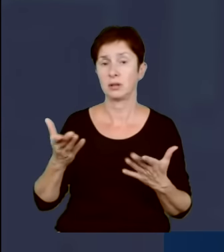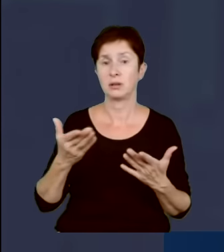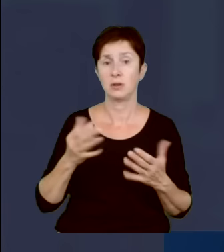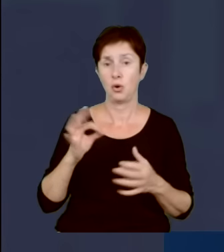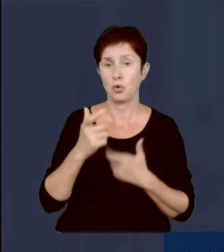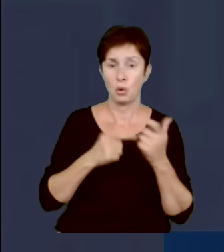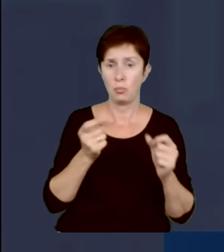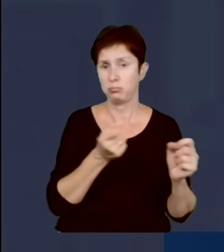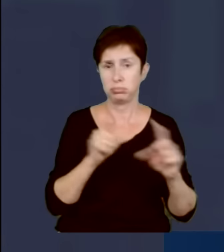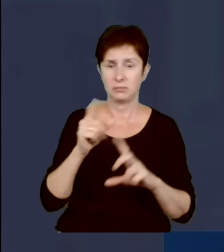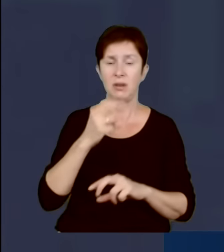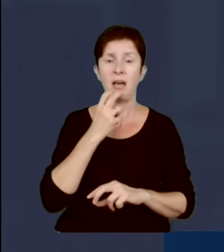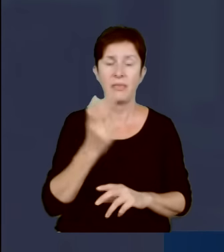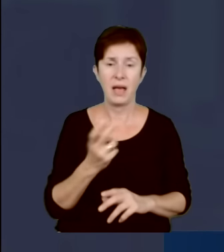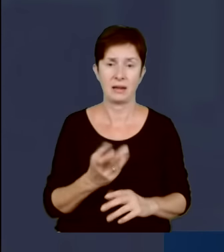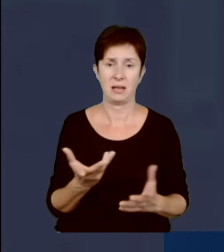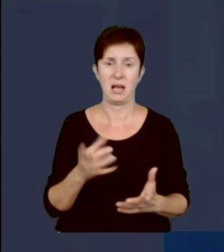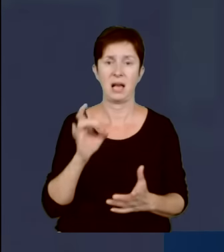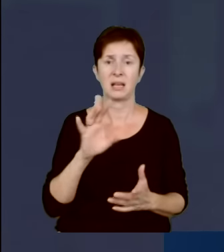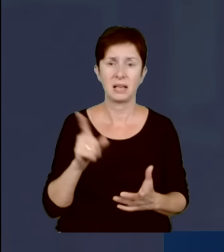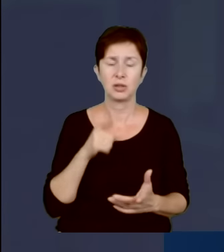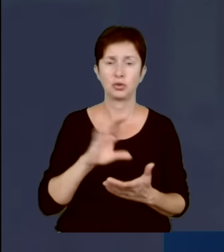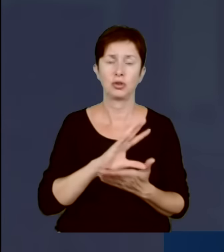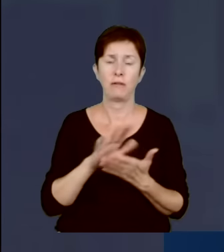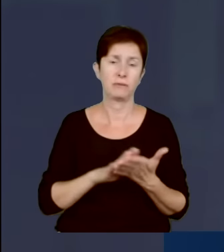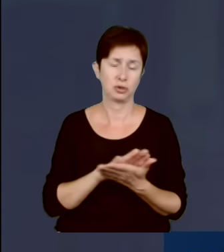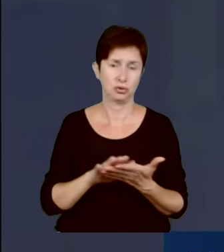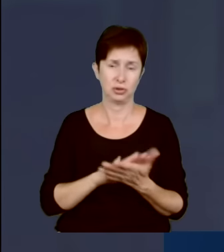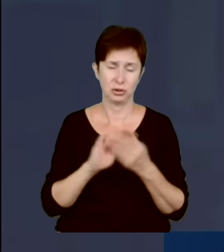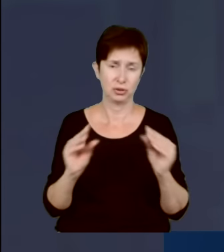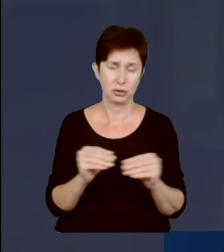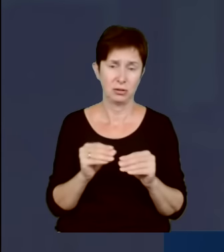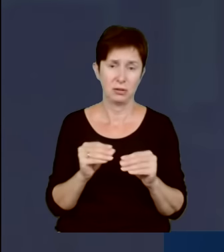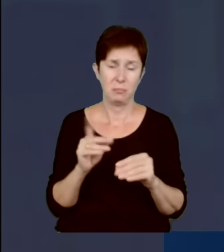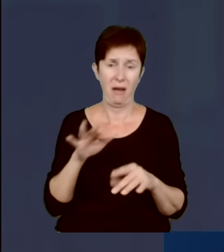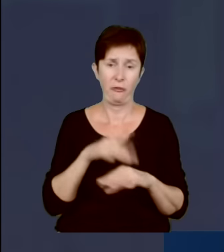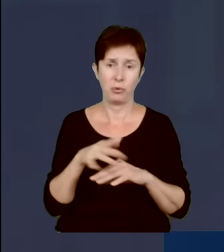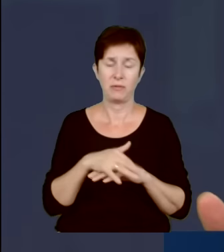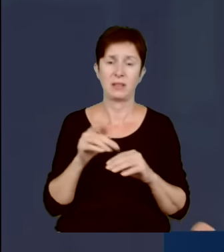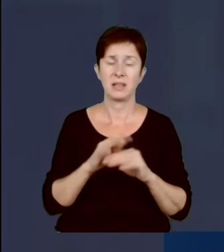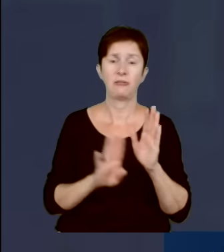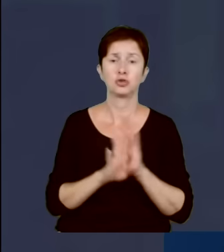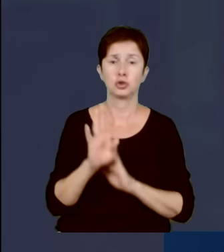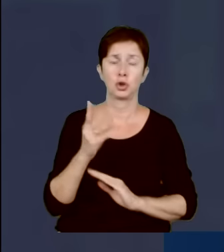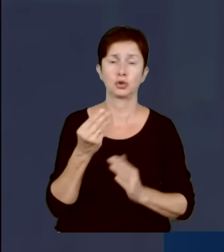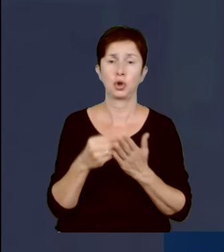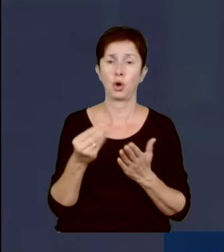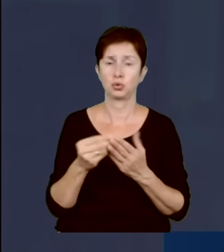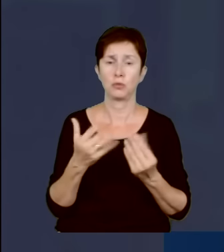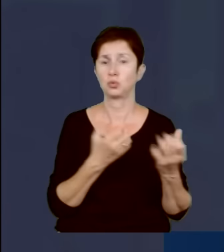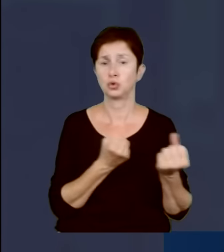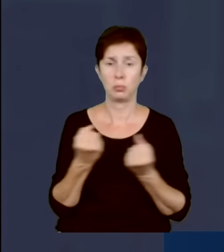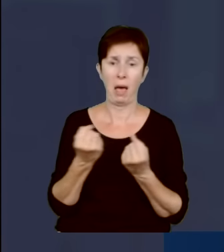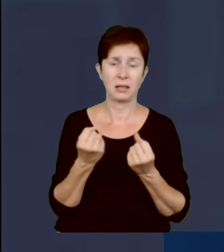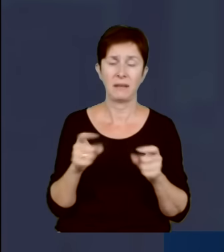energii, cen gazu. To wszystko się przecież przekłada później na wzrost kosztów utrzymania również wojska budżet na